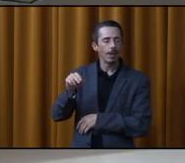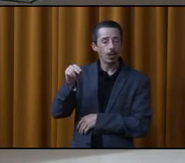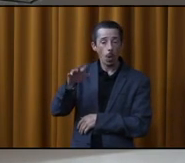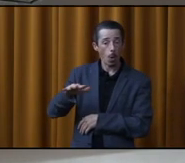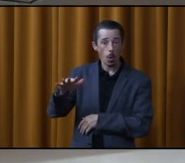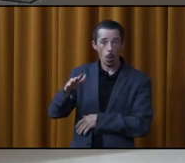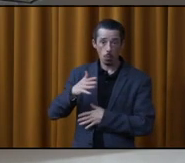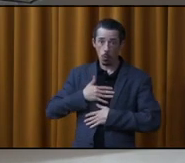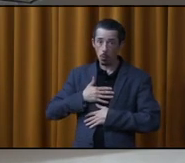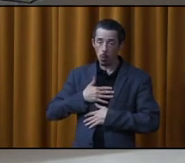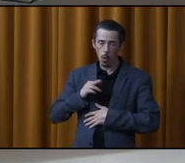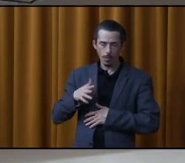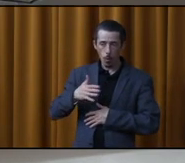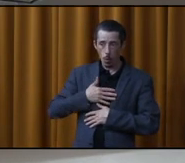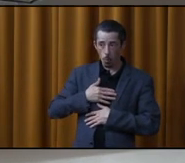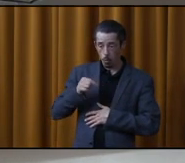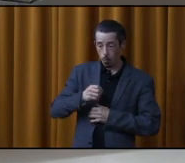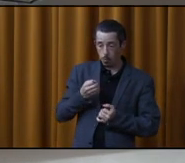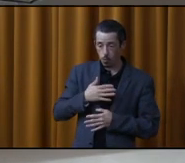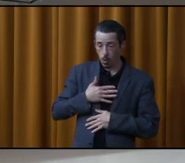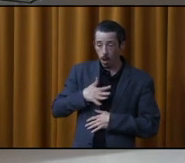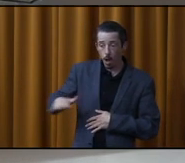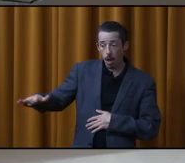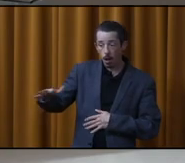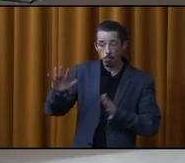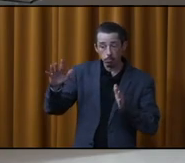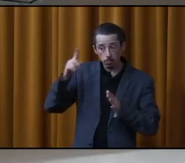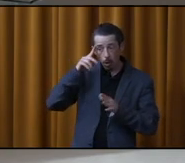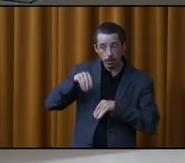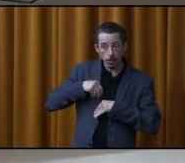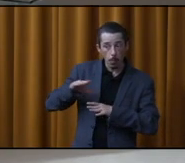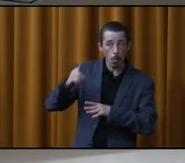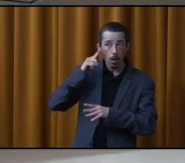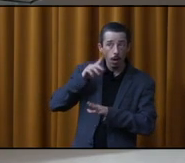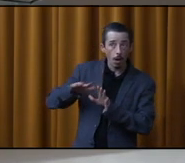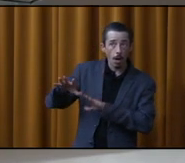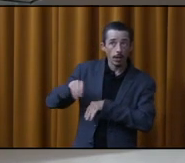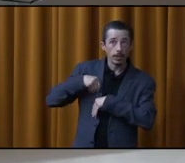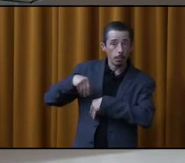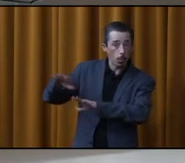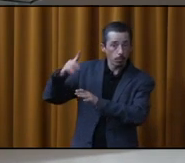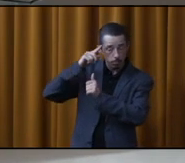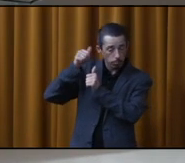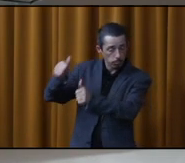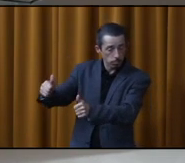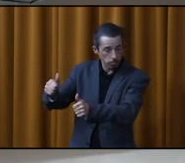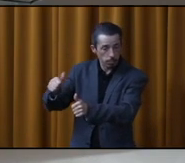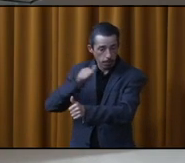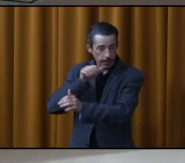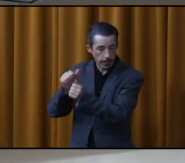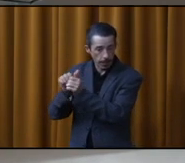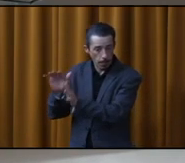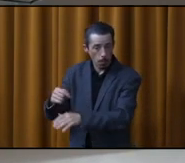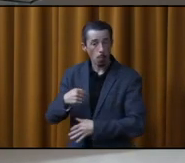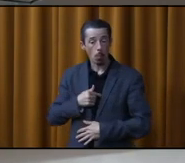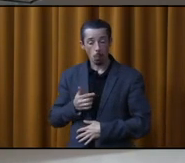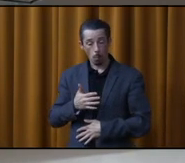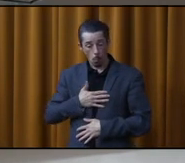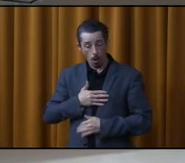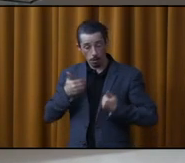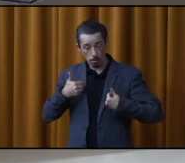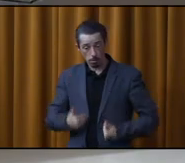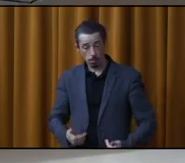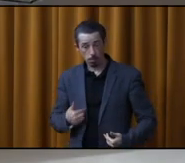citoyens. Je viens à mon nom personnel. Si les gens veulent endurer ce qu'ils endurent, bien, qu'ils l'endurent. Moi, personnellement,